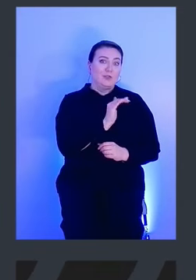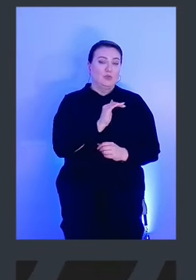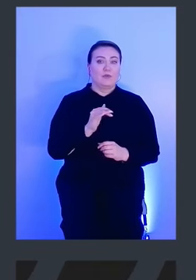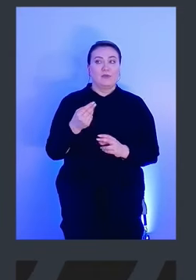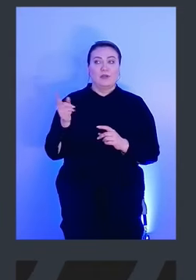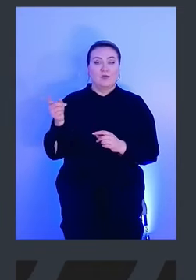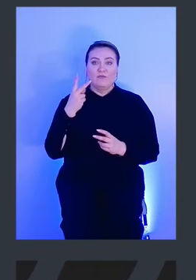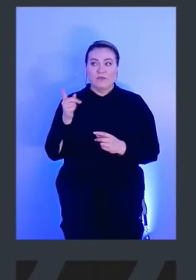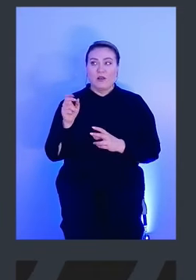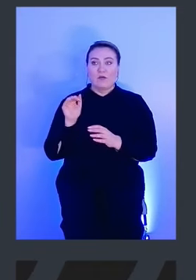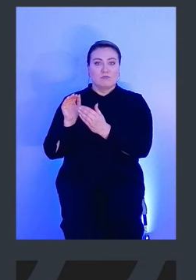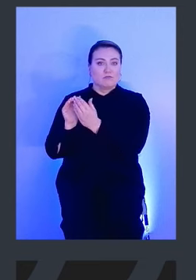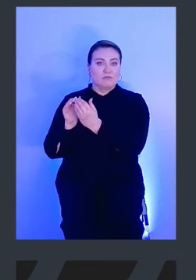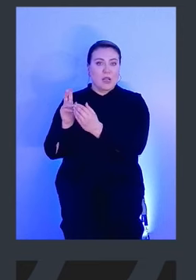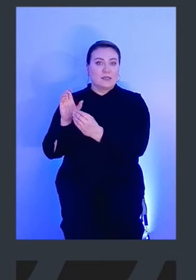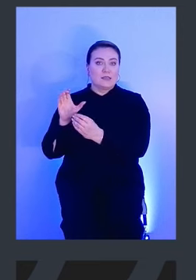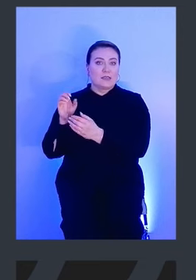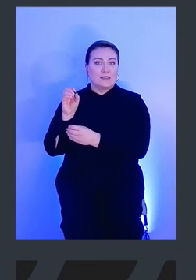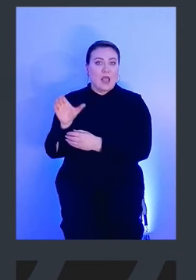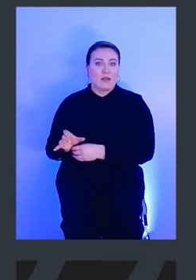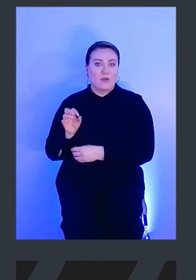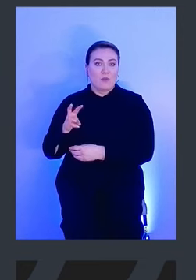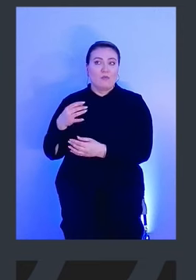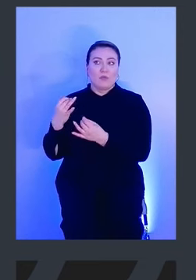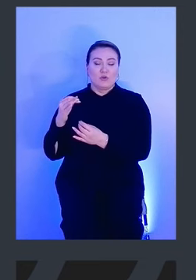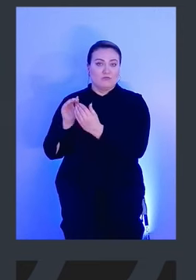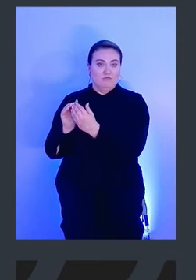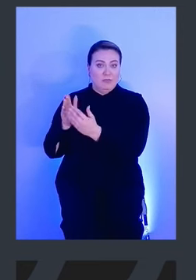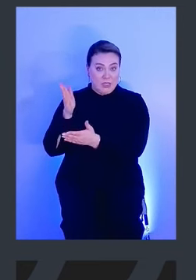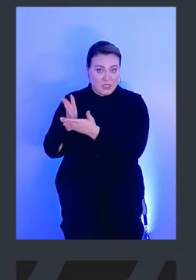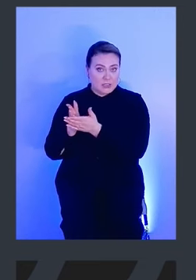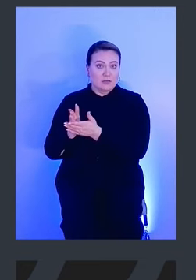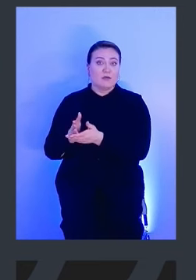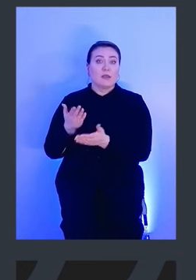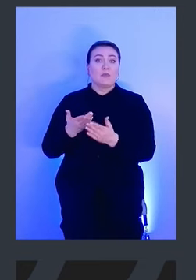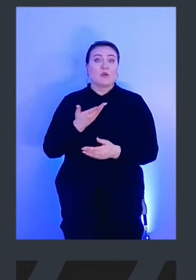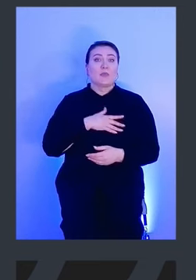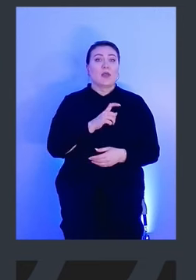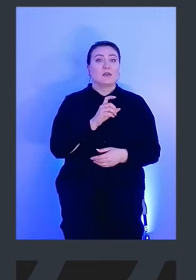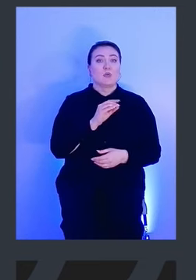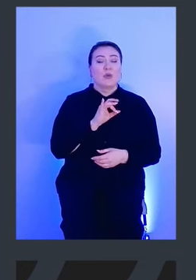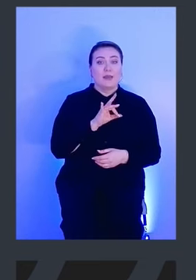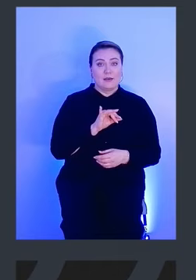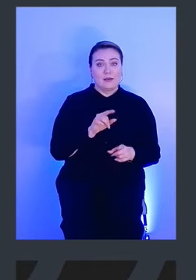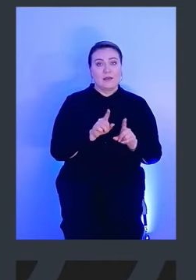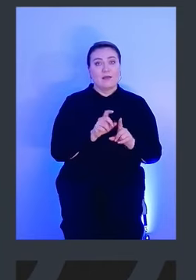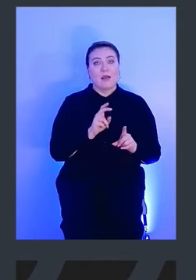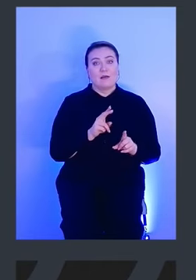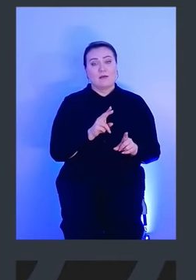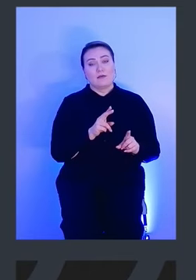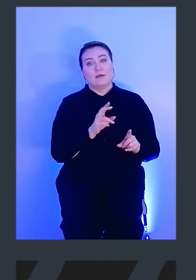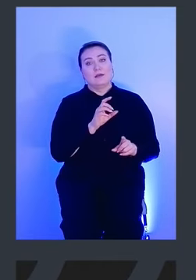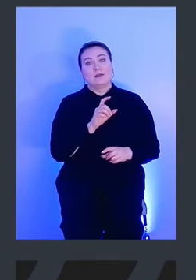сейчас общается с сервером, либо нет. Если мы используем SQL как тренд-хаттинговое средство,